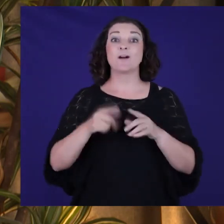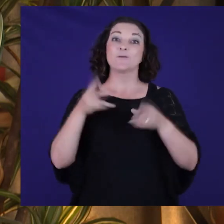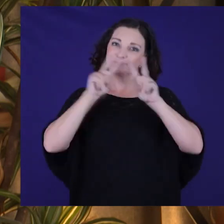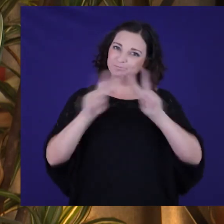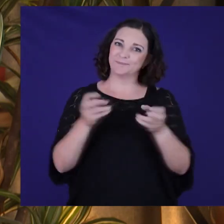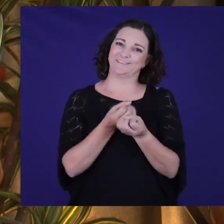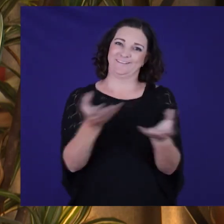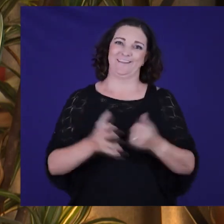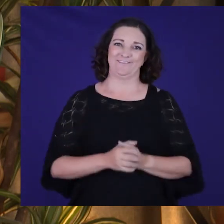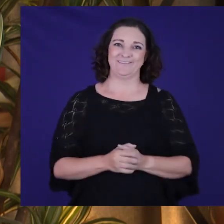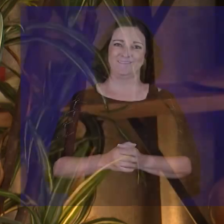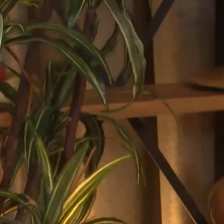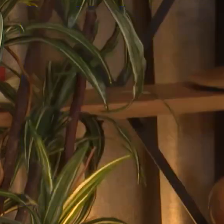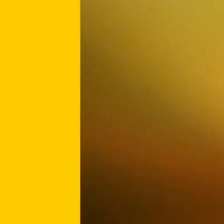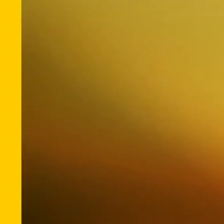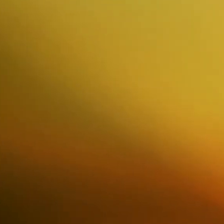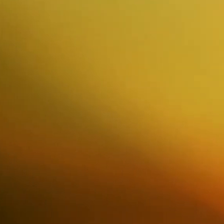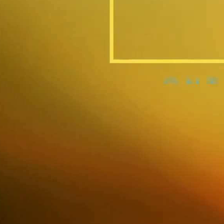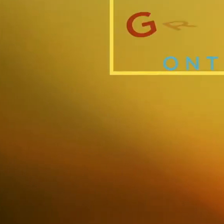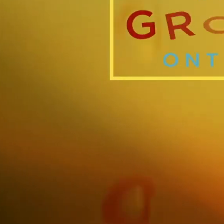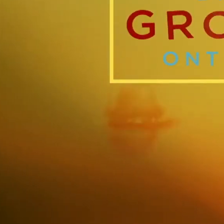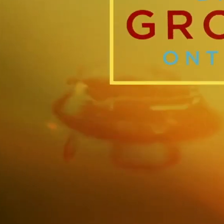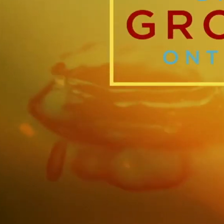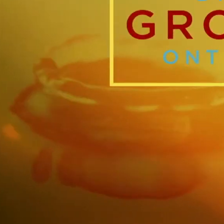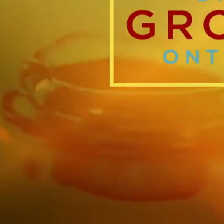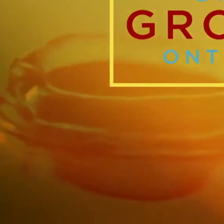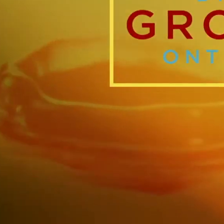boven gaan oor die rechte keuses. Volk